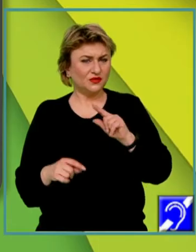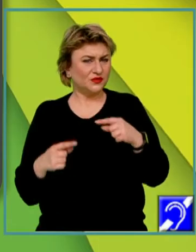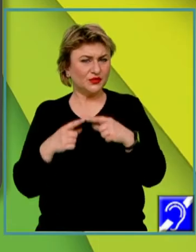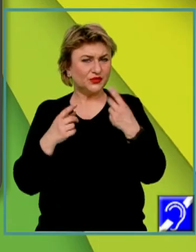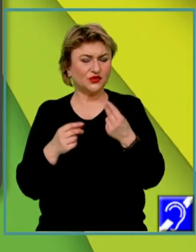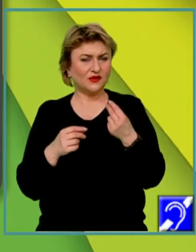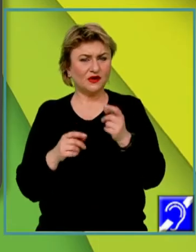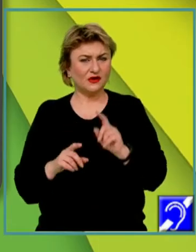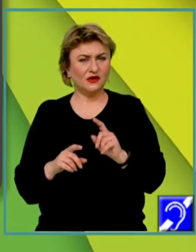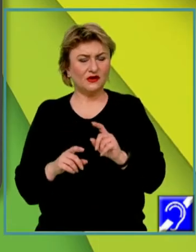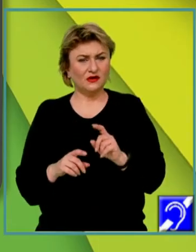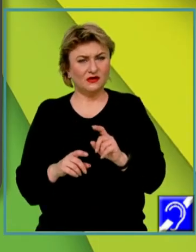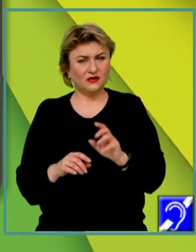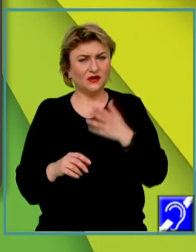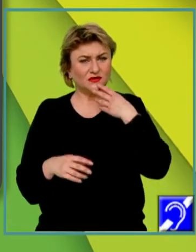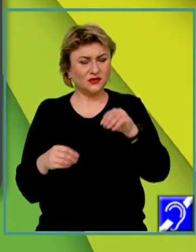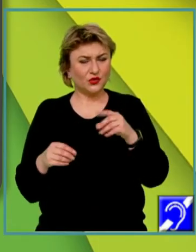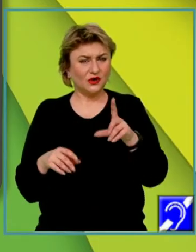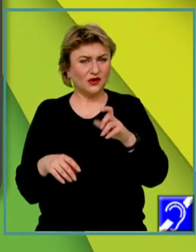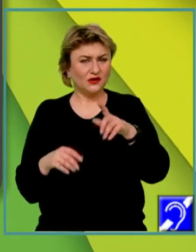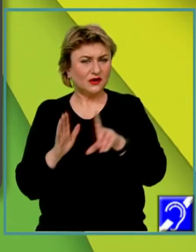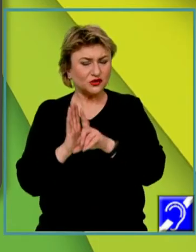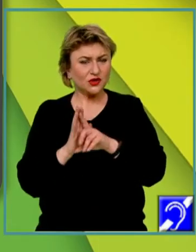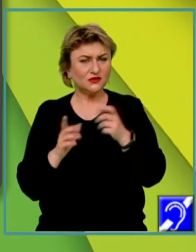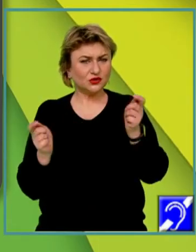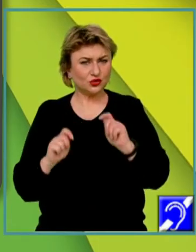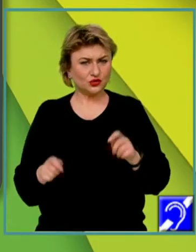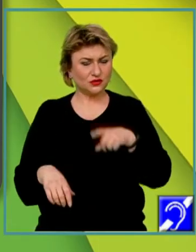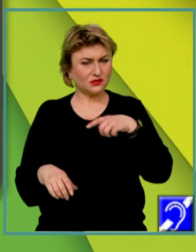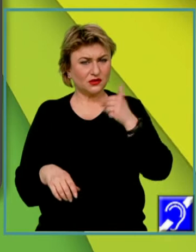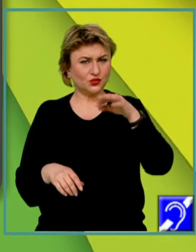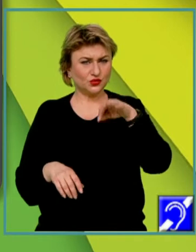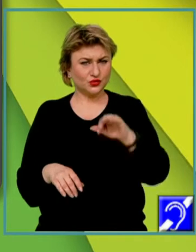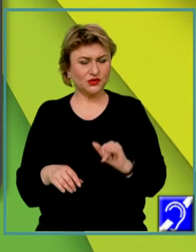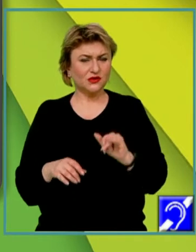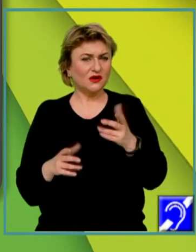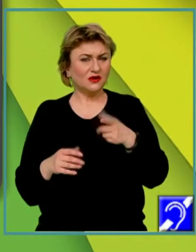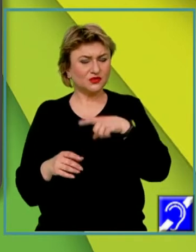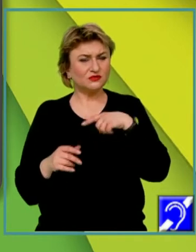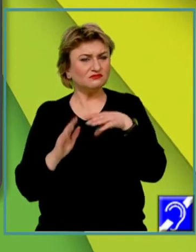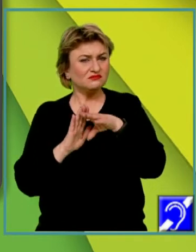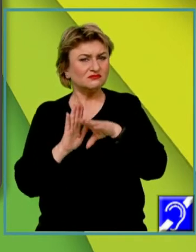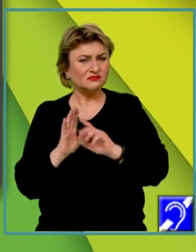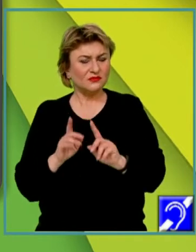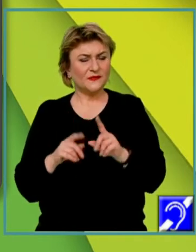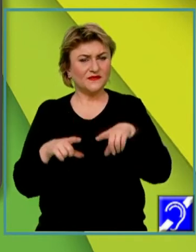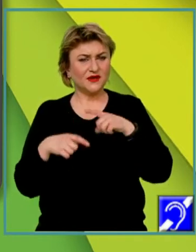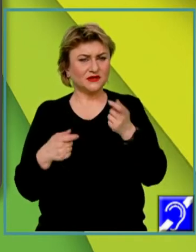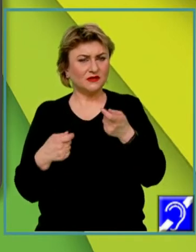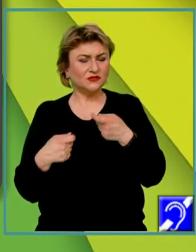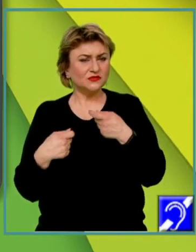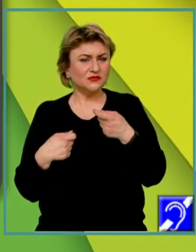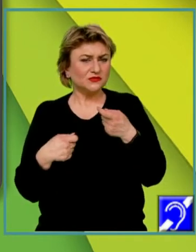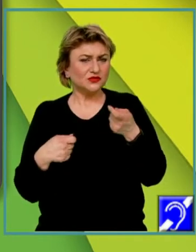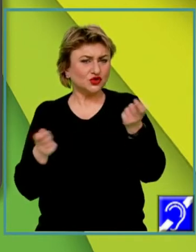legile aparținând științei, de exemplu legile sociologice, care sunt enunțuri despre regularitățile din viața socială cunoscute